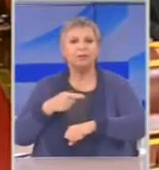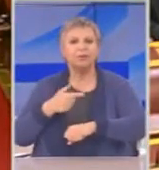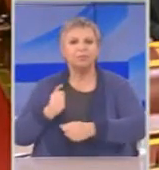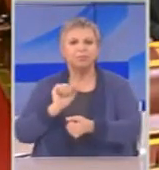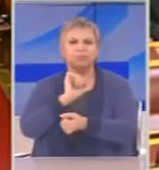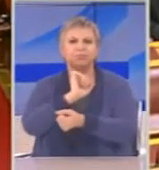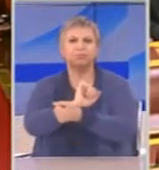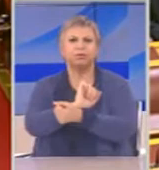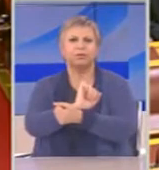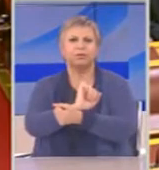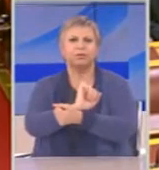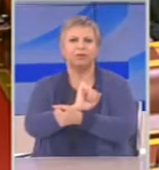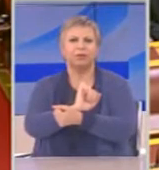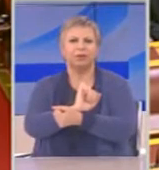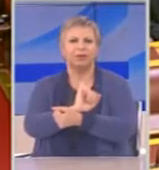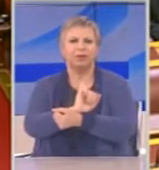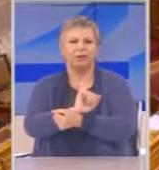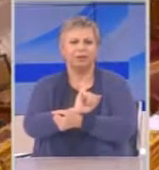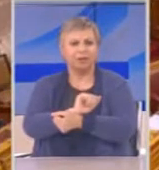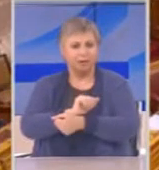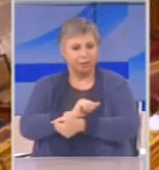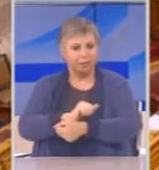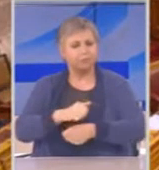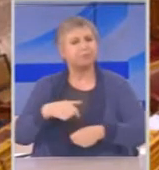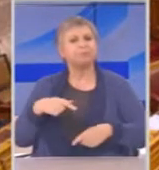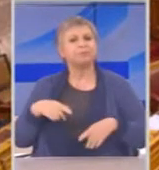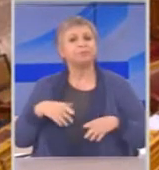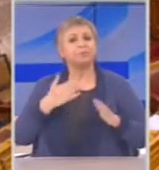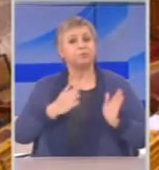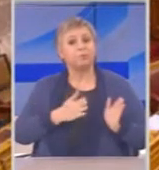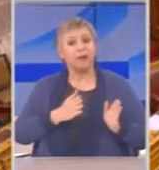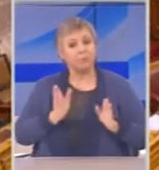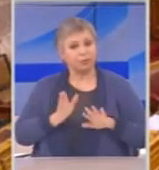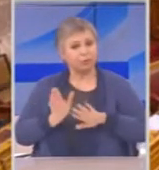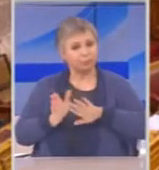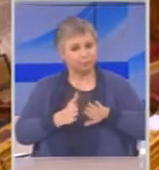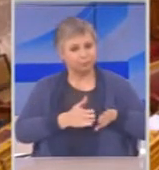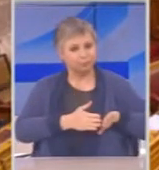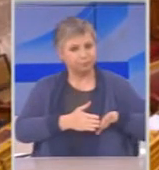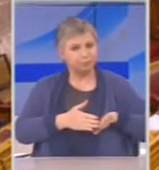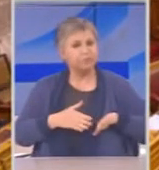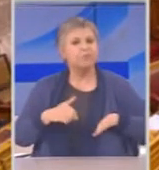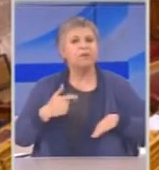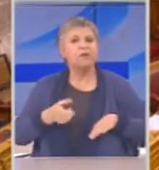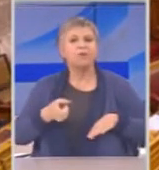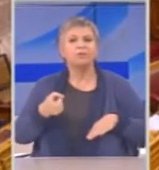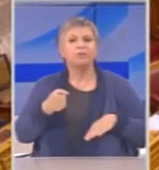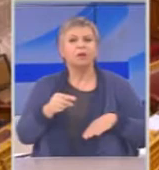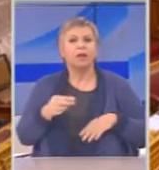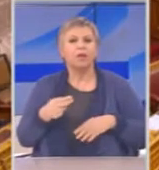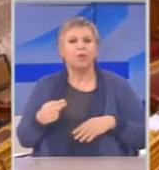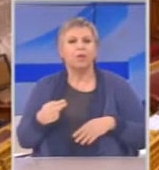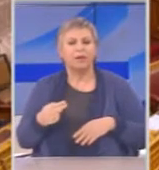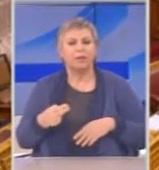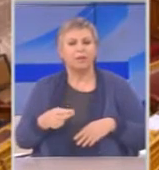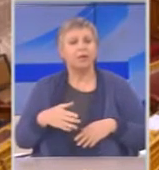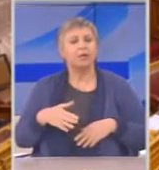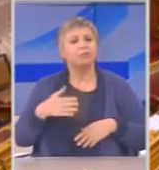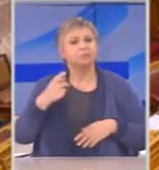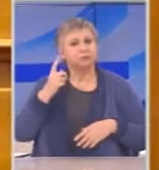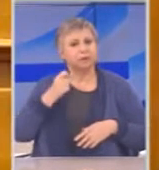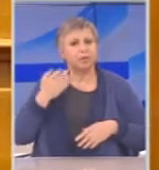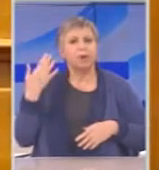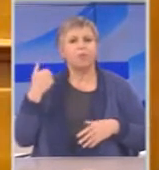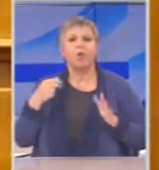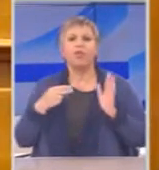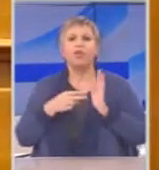Το δεύτερο κομμάτι όμως που πολλοί εδώ μιλητές μίλησαν είναι γνωστό το 2003. Εγώ